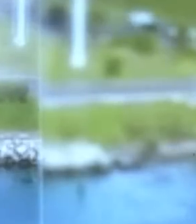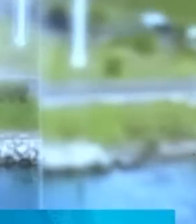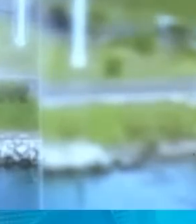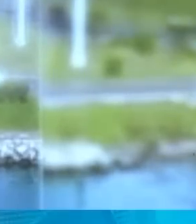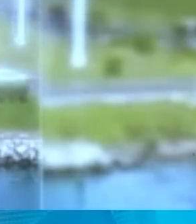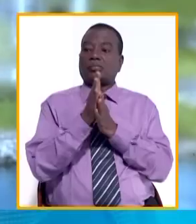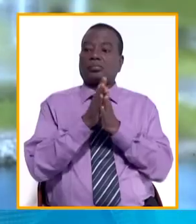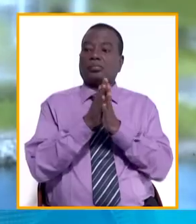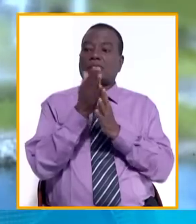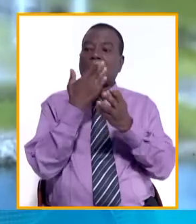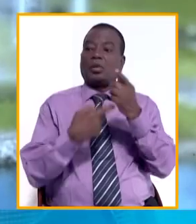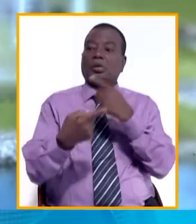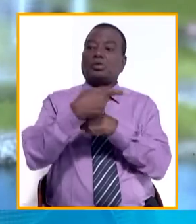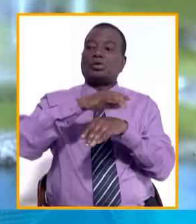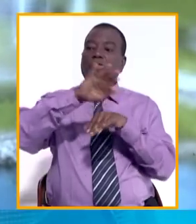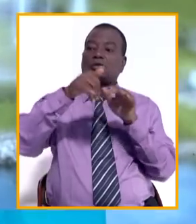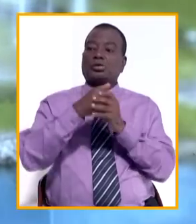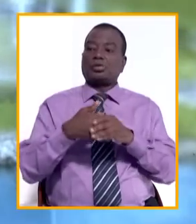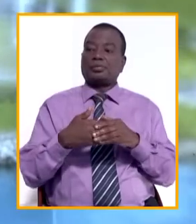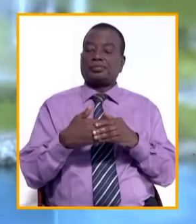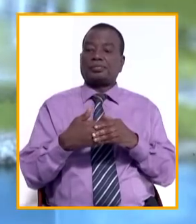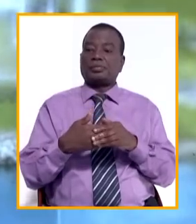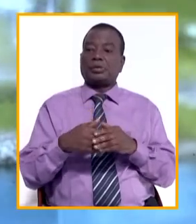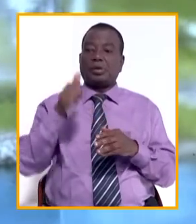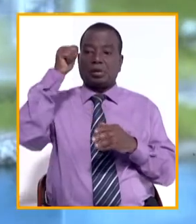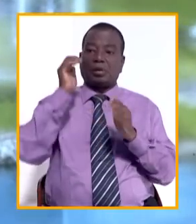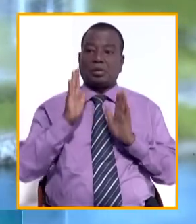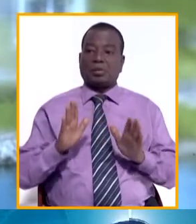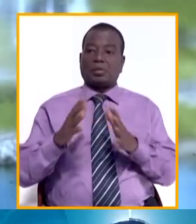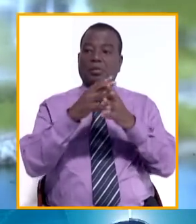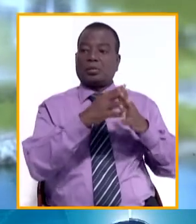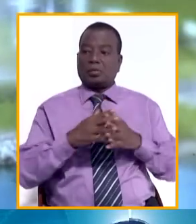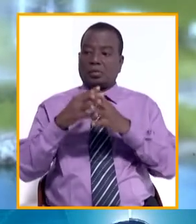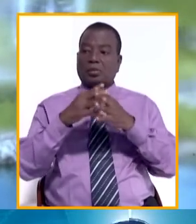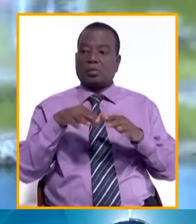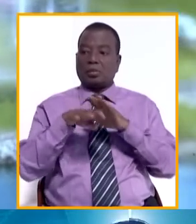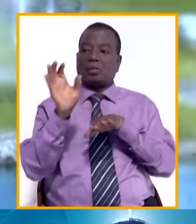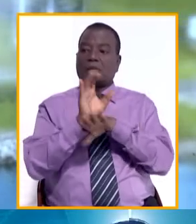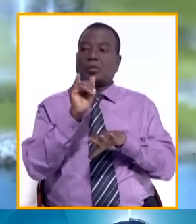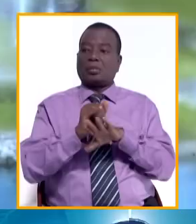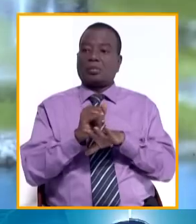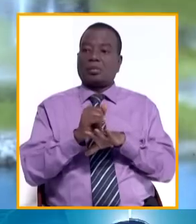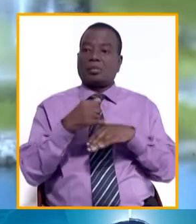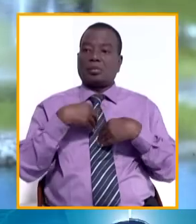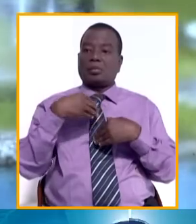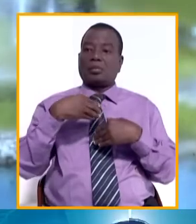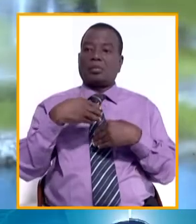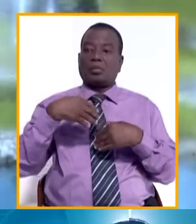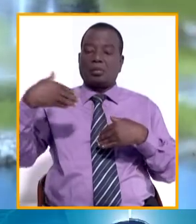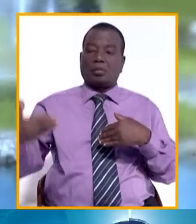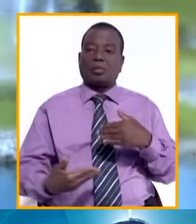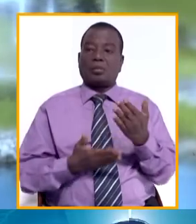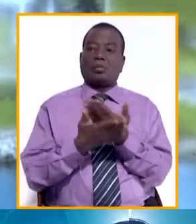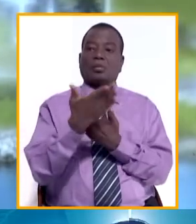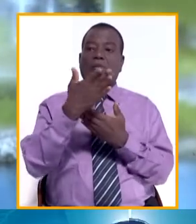Madame, Monsieur, bonjour. Merci de nous suivre. L'ambassadeur des États-Unis en Côte d'Ivoire, son excellence Richard Bell, a été reçu en audience par le vice